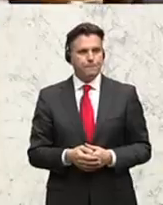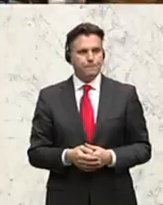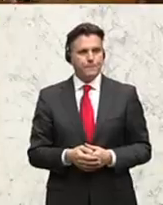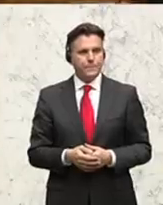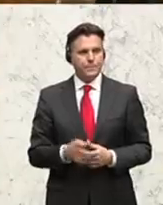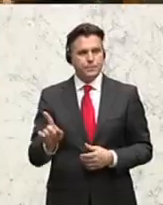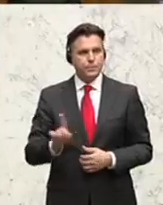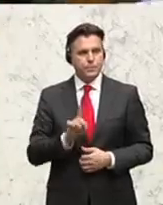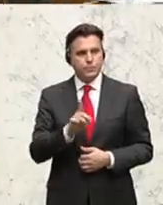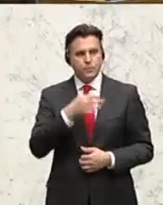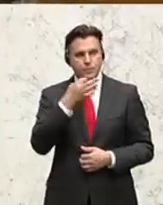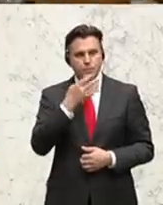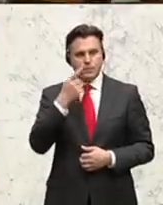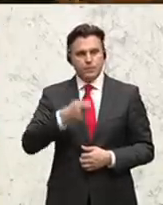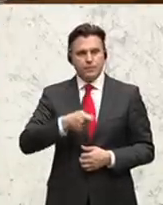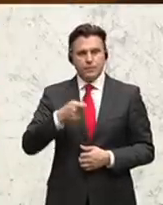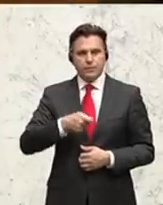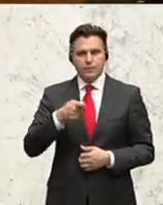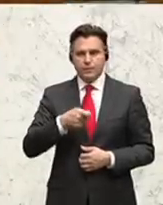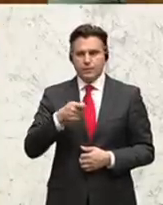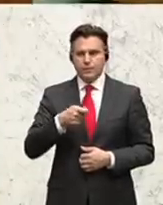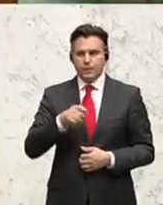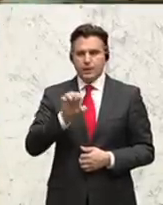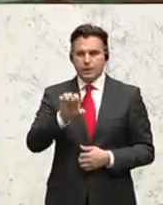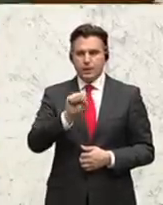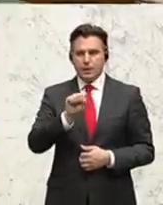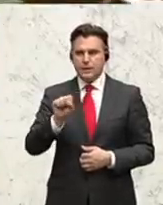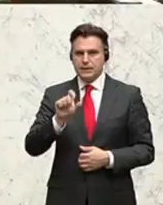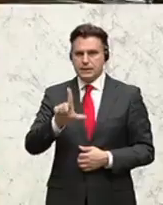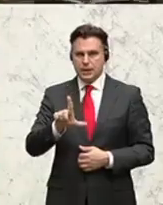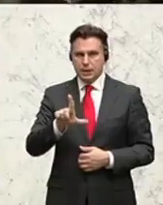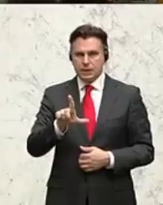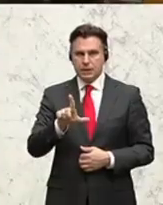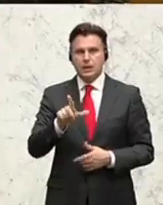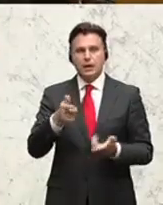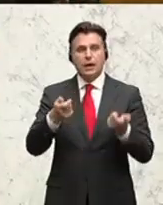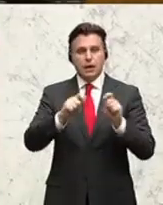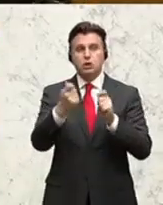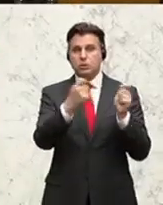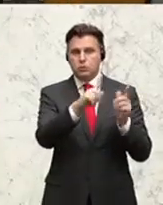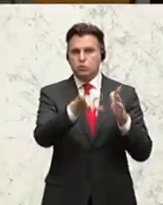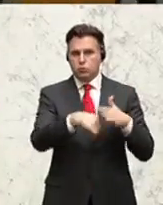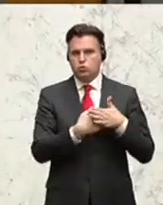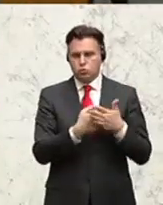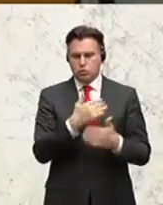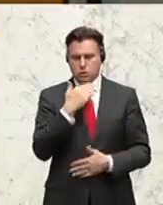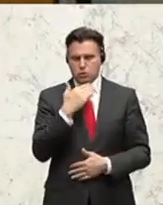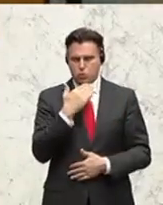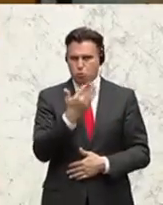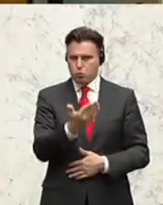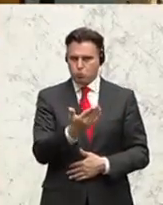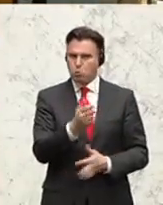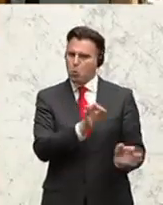erkannt werden. Das Leben von Katzen im ländlichen Bereich müsste verbessert werden. Stichwort Kastration von Streunerkatzen. Das sagt die